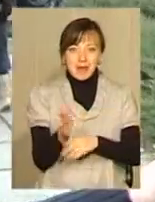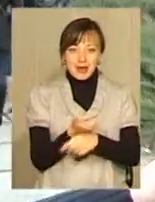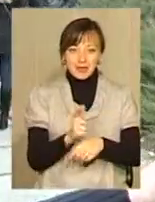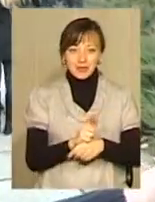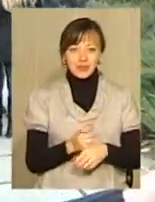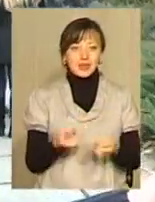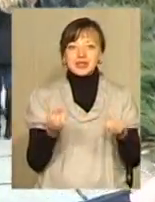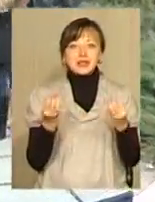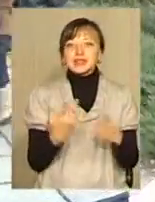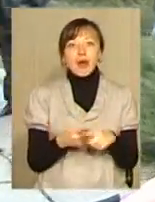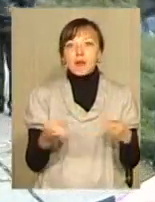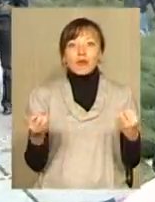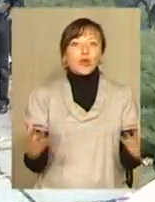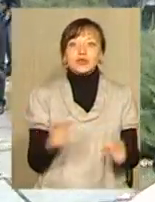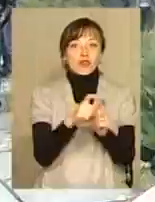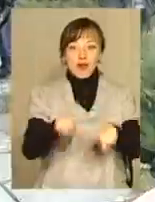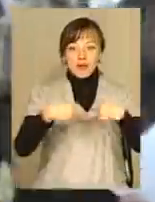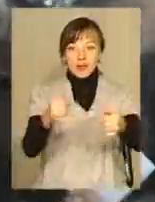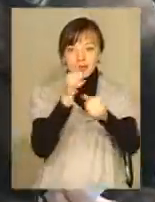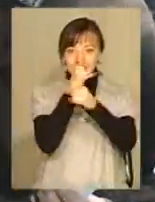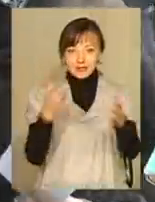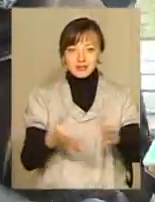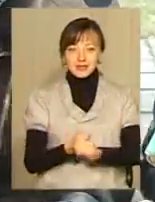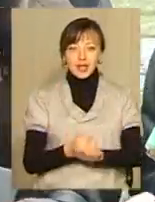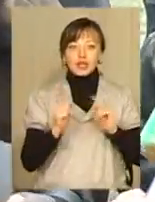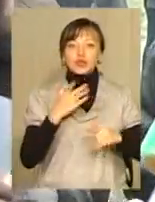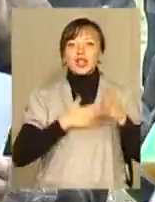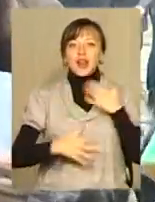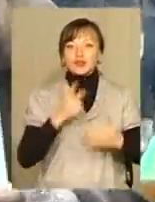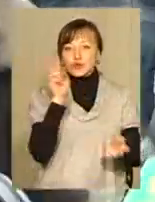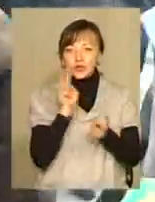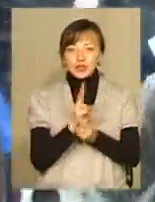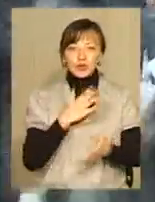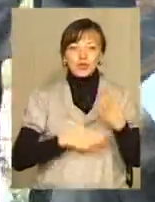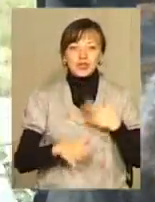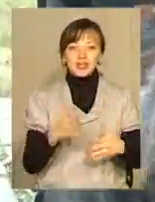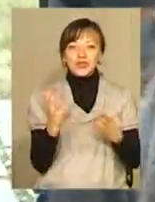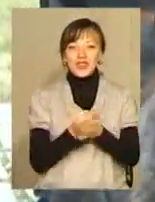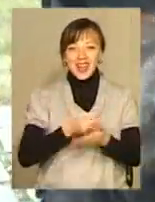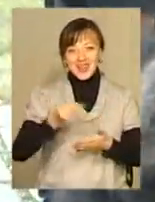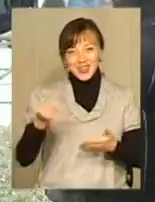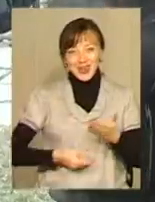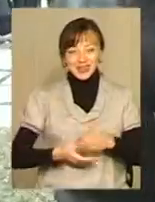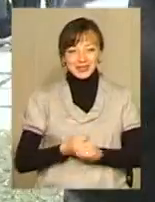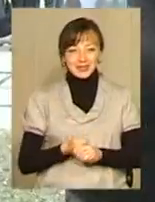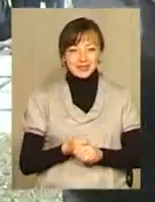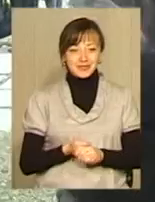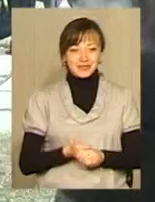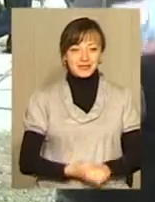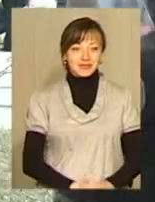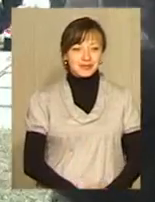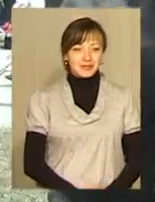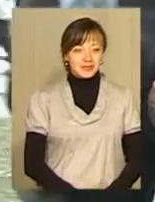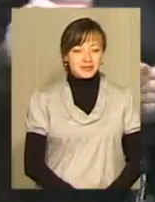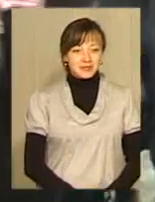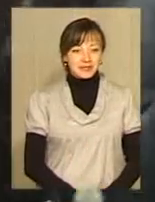Це просто слова ми не можна передати. Ми дуже раді, що ми побачили, ми дуже раді, що ми здобули автографи. Олексій Ленков,